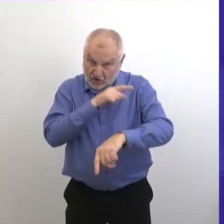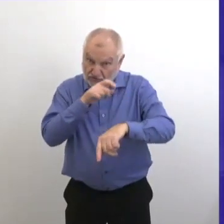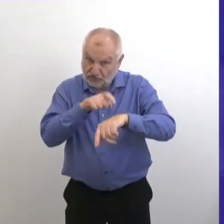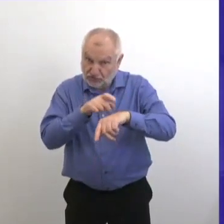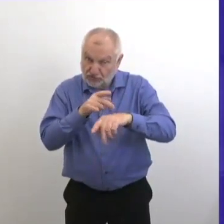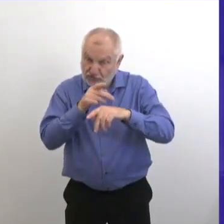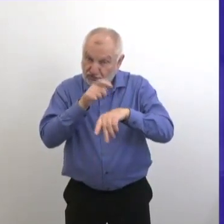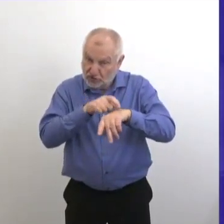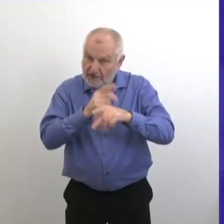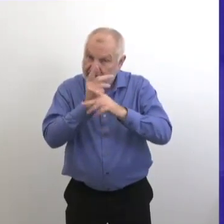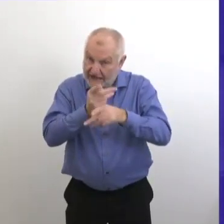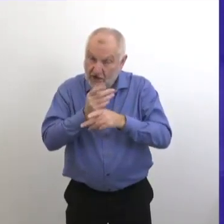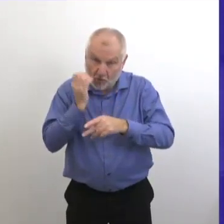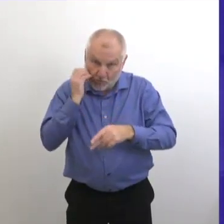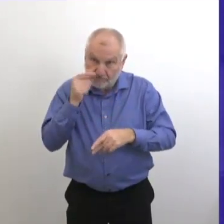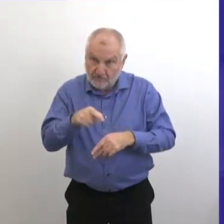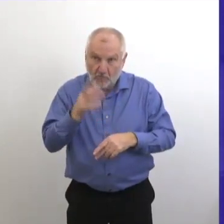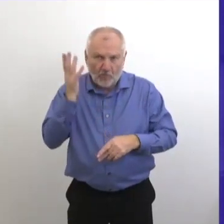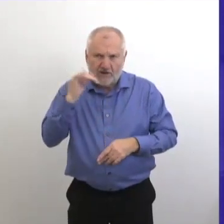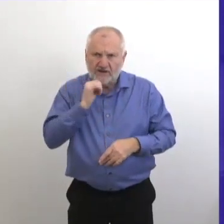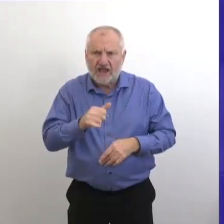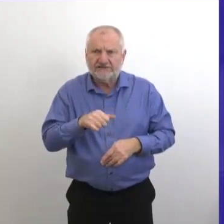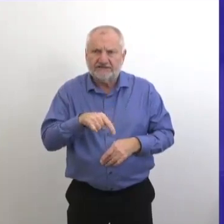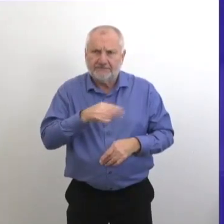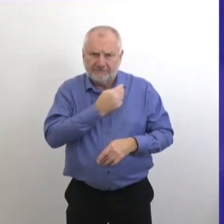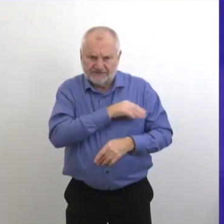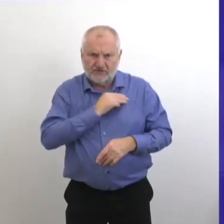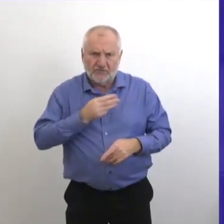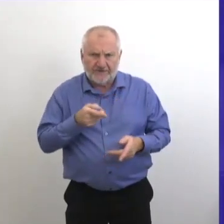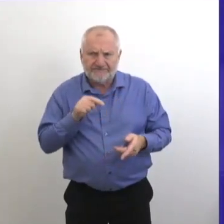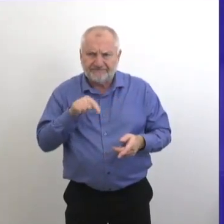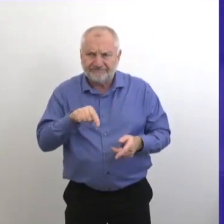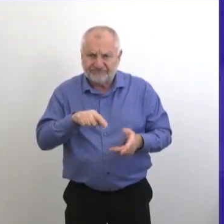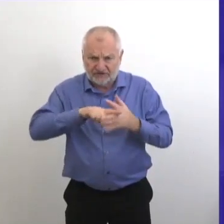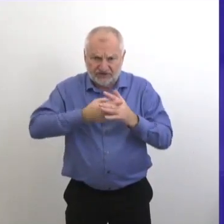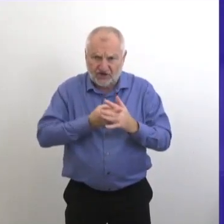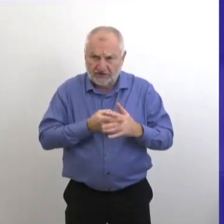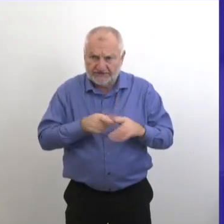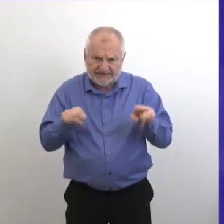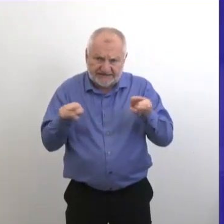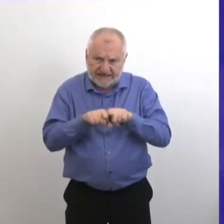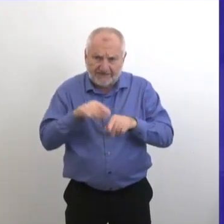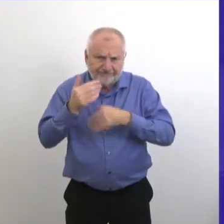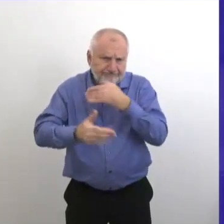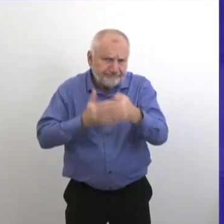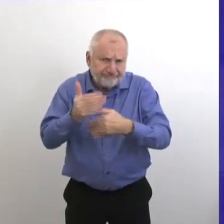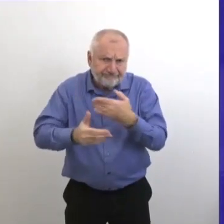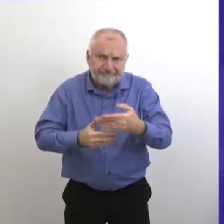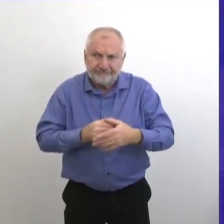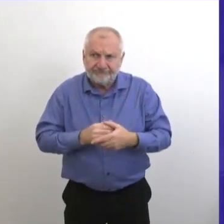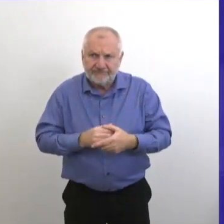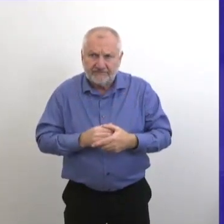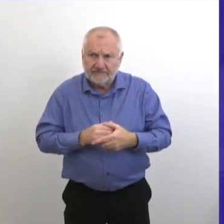des épidémies dans les foyers. Alors, pourquoi est-ce que le Manitoba ne fait pas ça et quand c'est qu va faire ce changement?